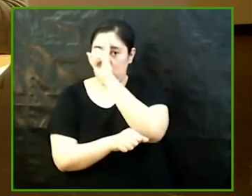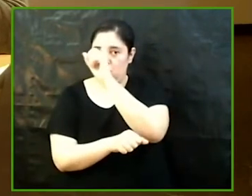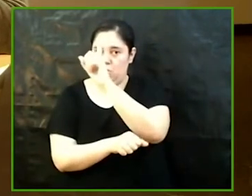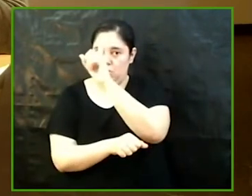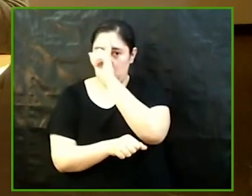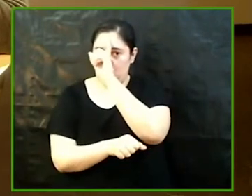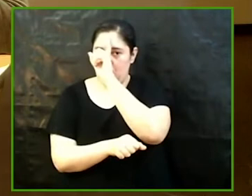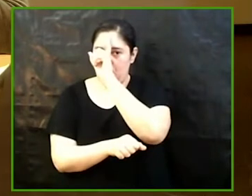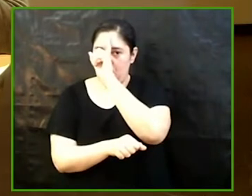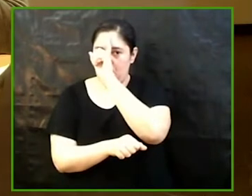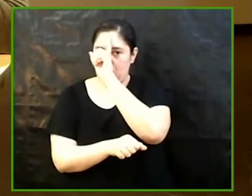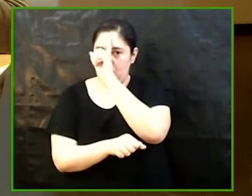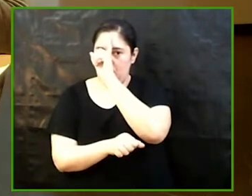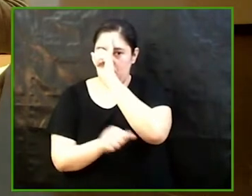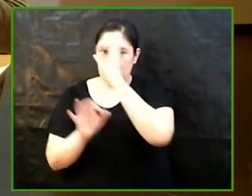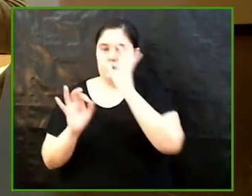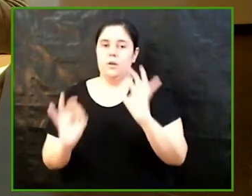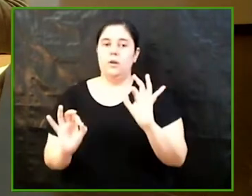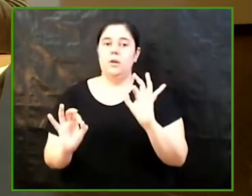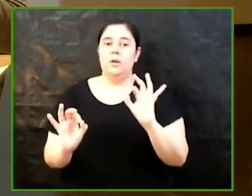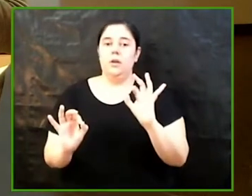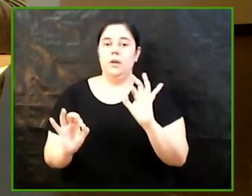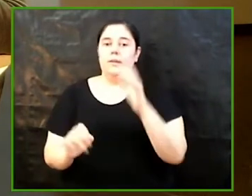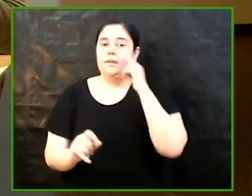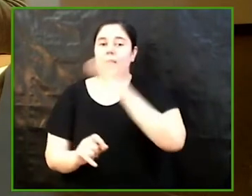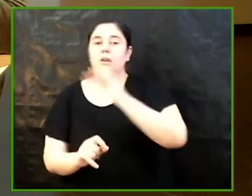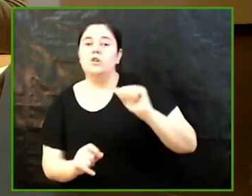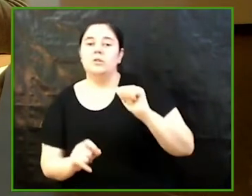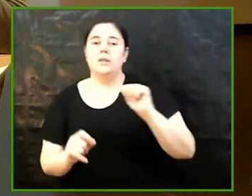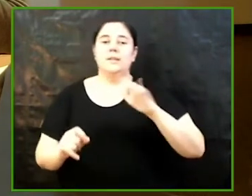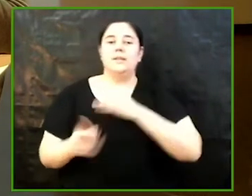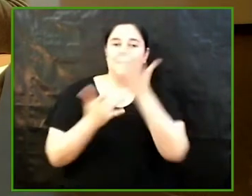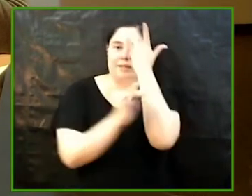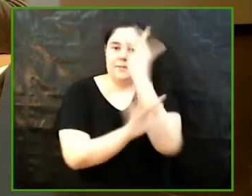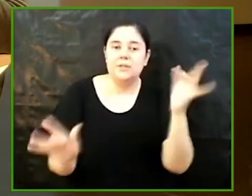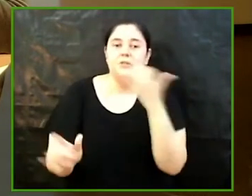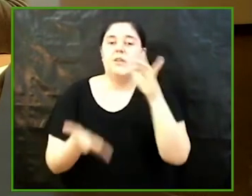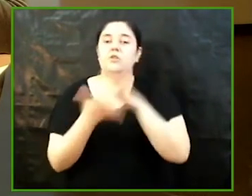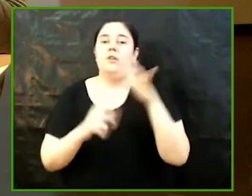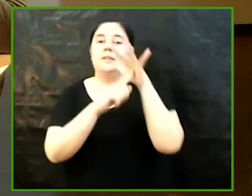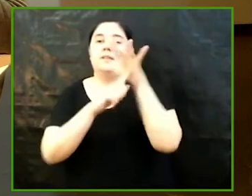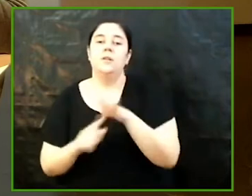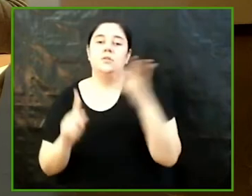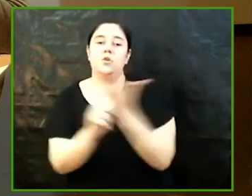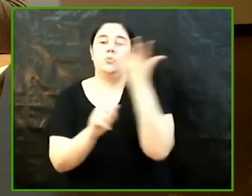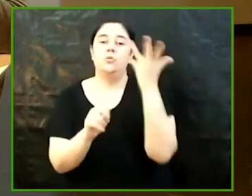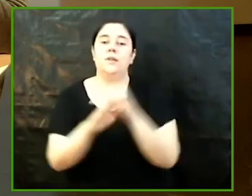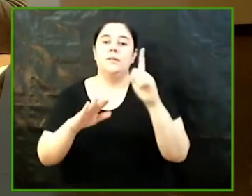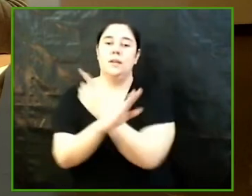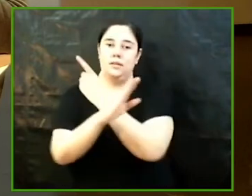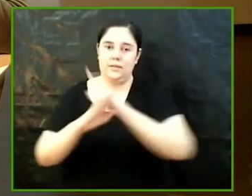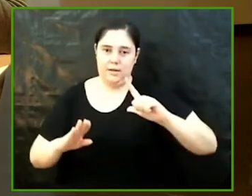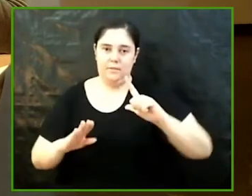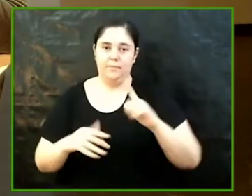als treballs a la Facultat de Ciències de la Comunicació del Grau en Publicitat i Relacions Públiques Aina Suárez Arenas